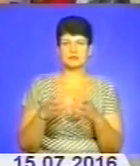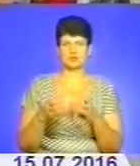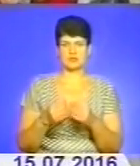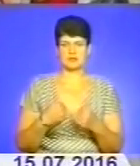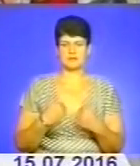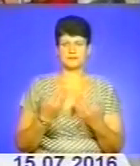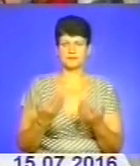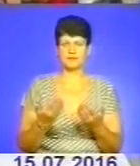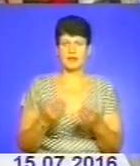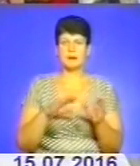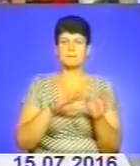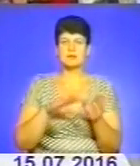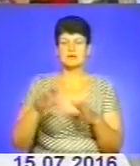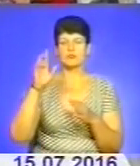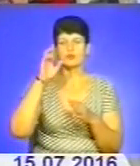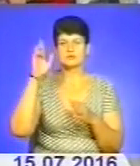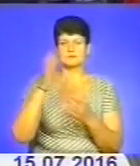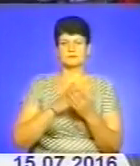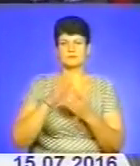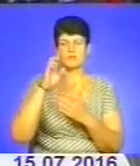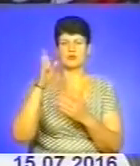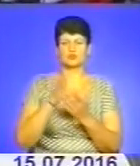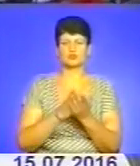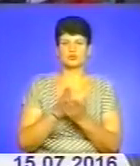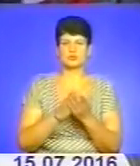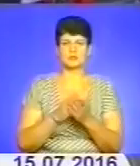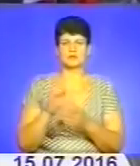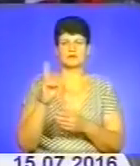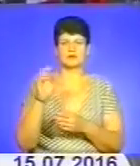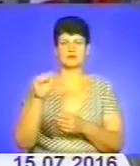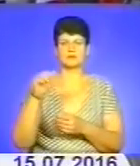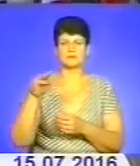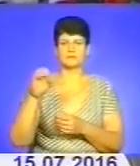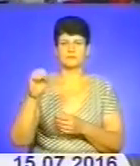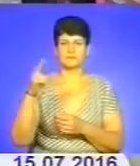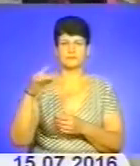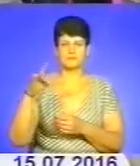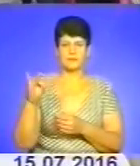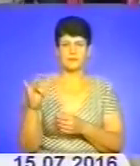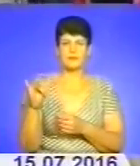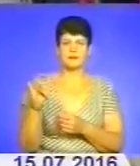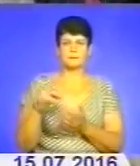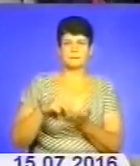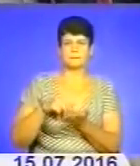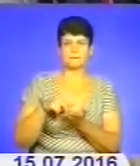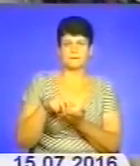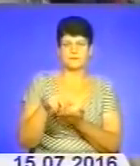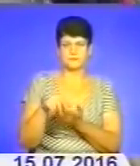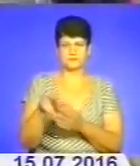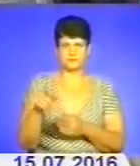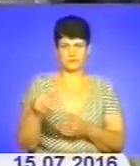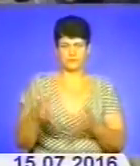Після божественної літургії, яку відслужили в архікатедральному соборі, паломники вирушили в дорогу.